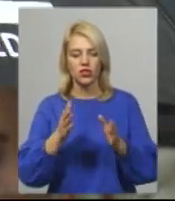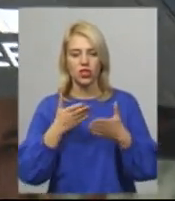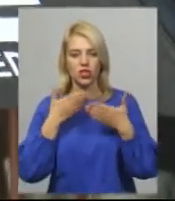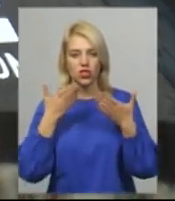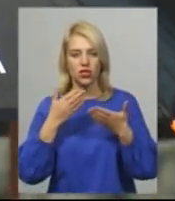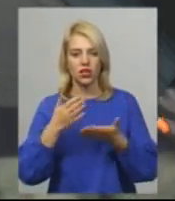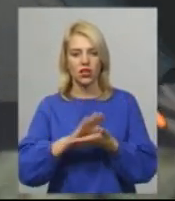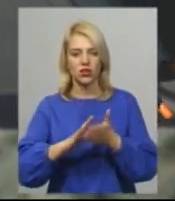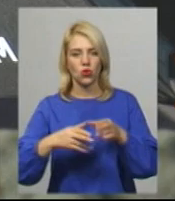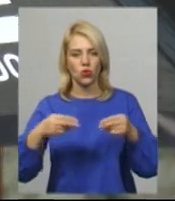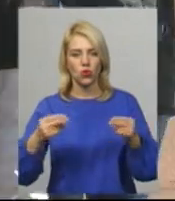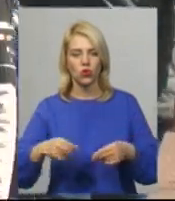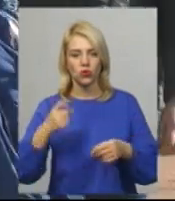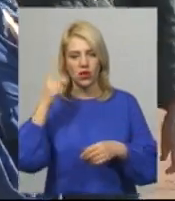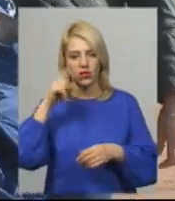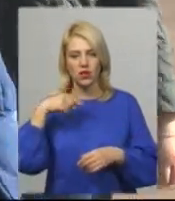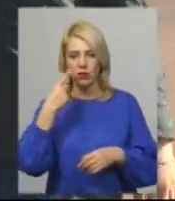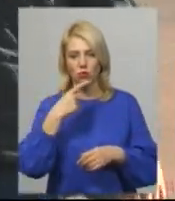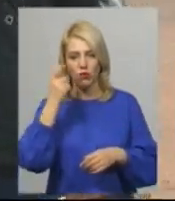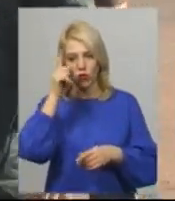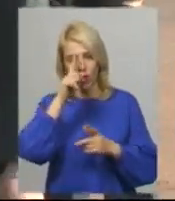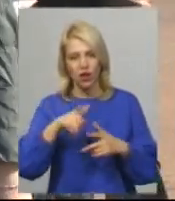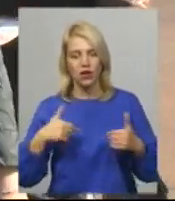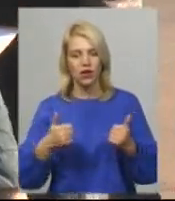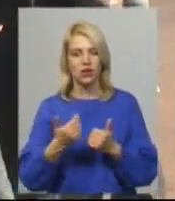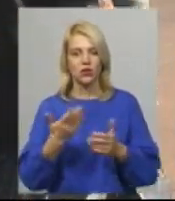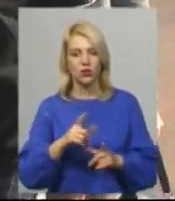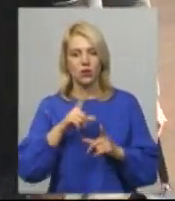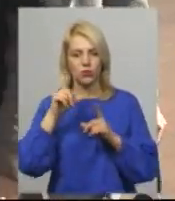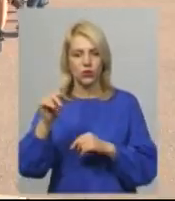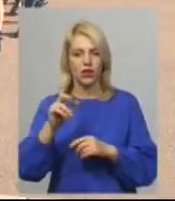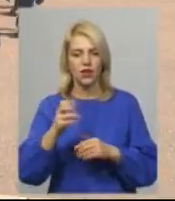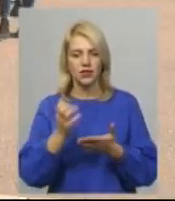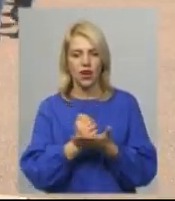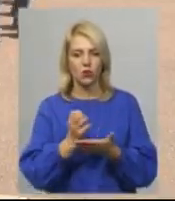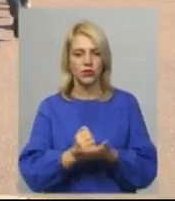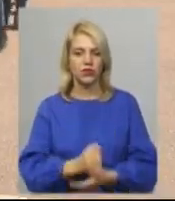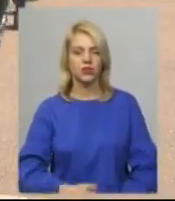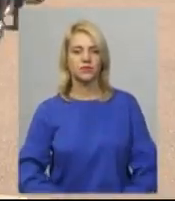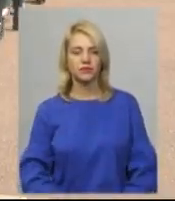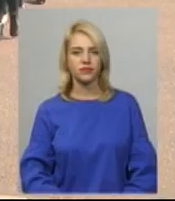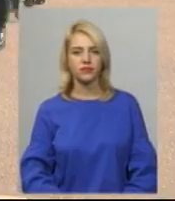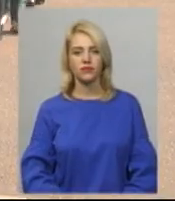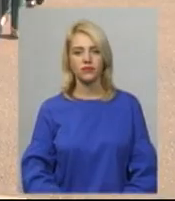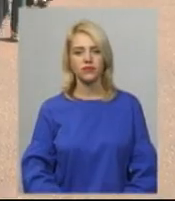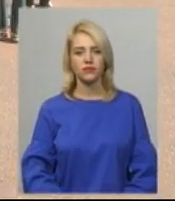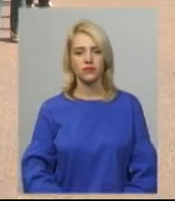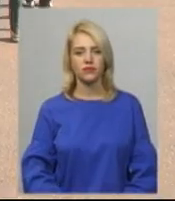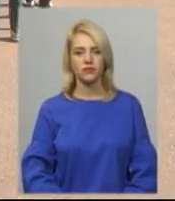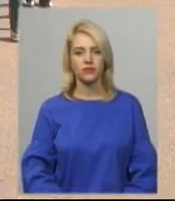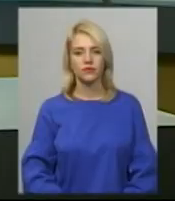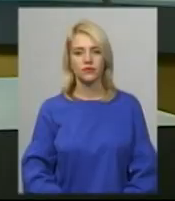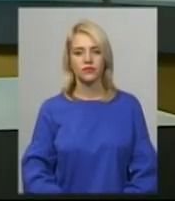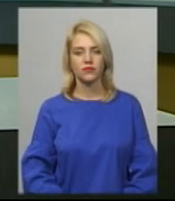працівники з роботодавцем, а й знати мову країни, до якої ви прямуєте на заробітки. Анастасія Збродова, Іван Мовчан, новини на Суспільному, Хмельницький.